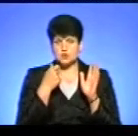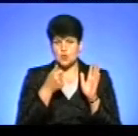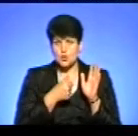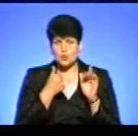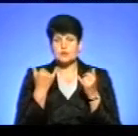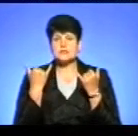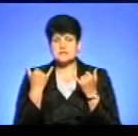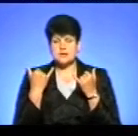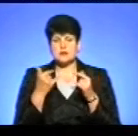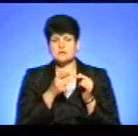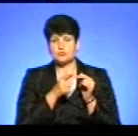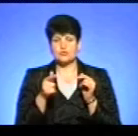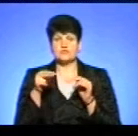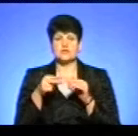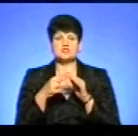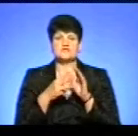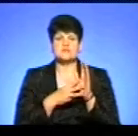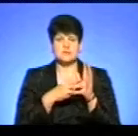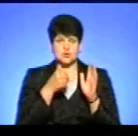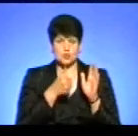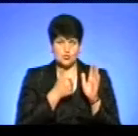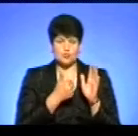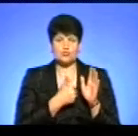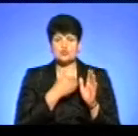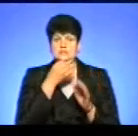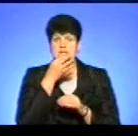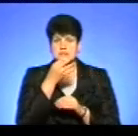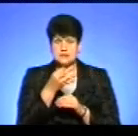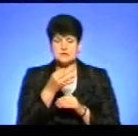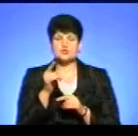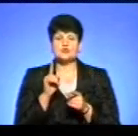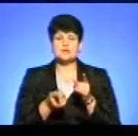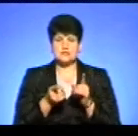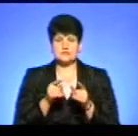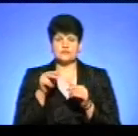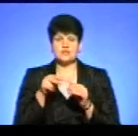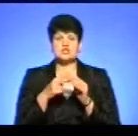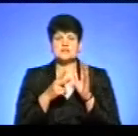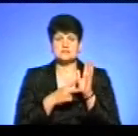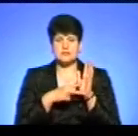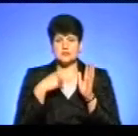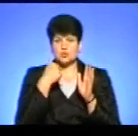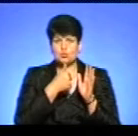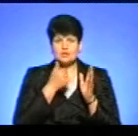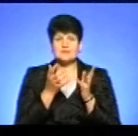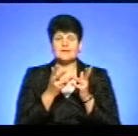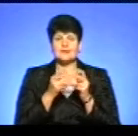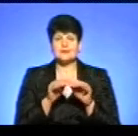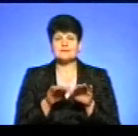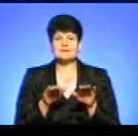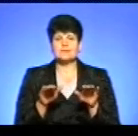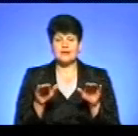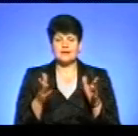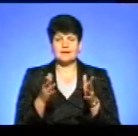і зараз протягом 2018 року. Хочу сказати наступне, що дійсно у 2017 році кількість дітей, які